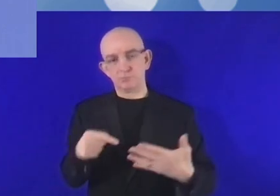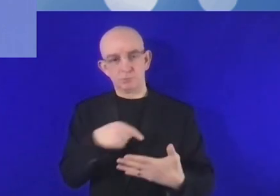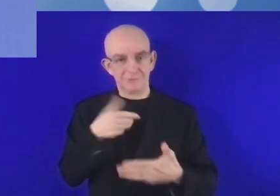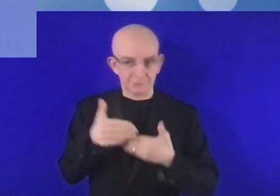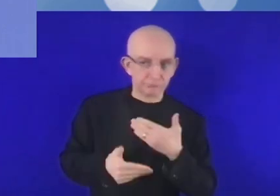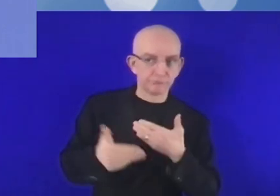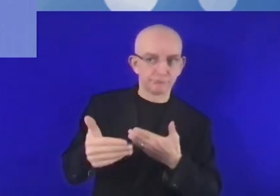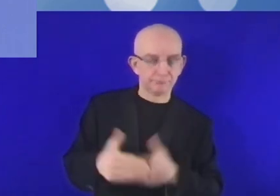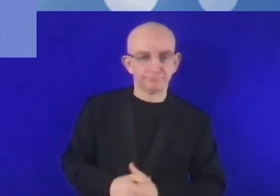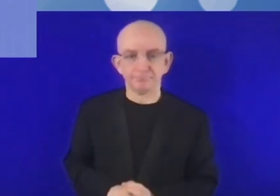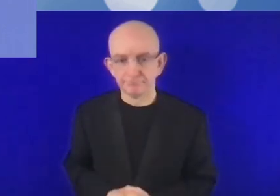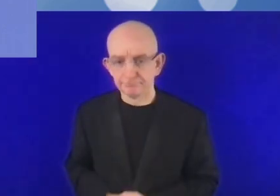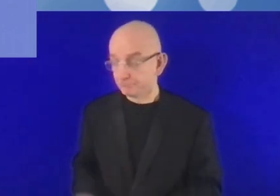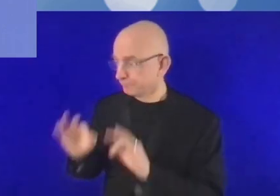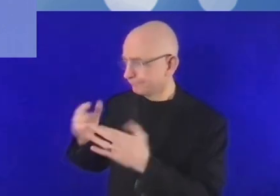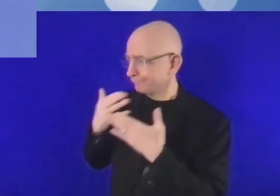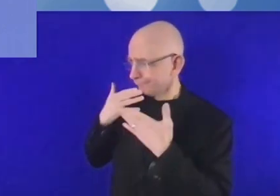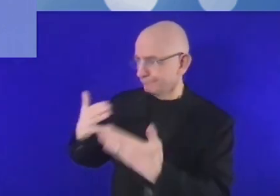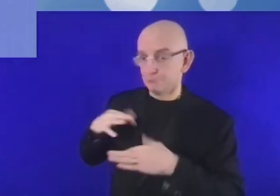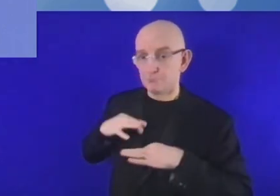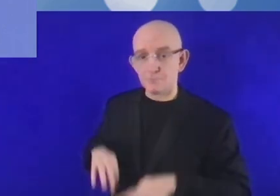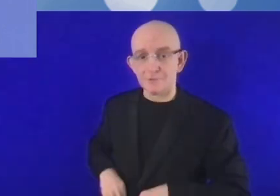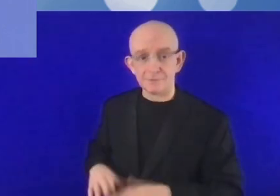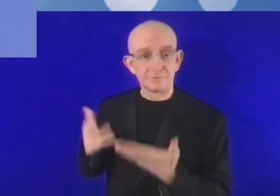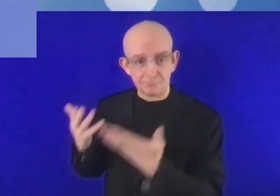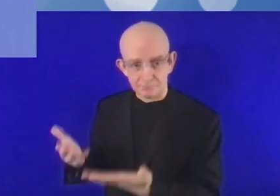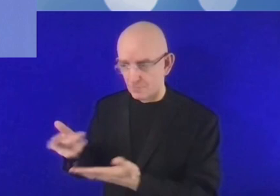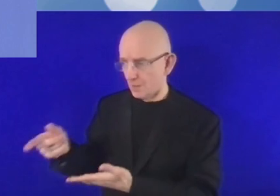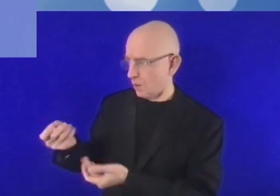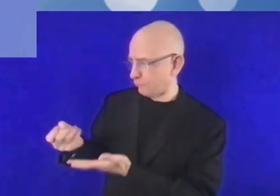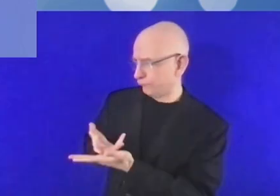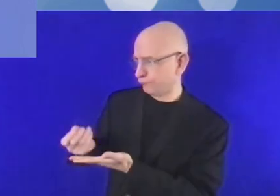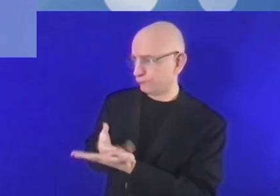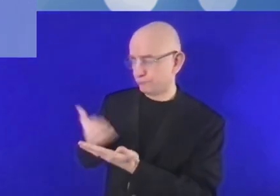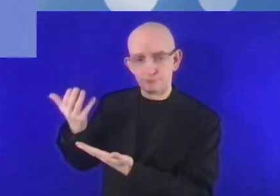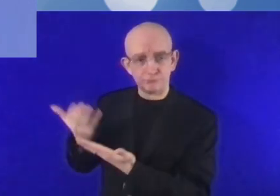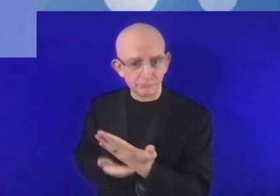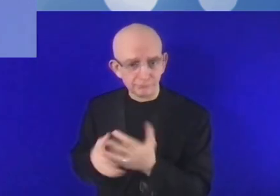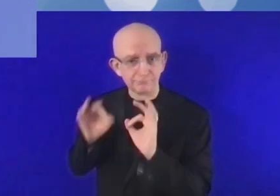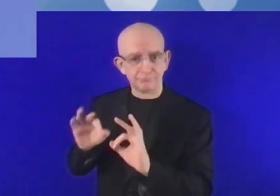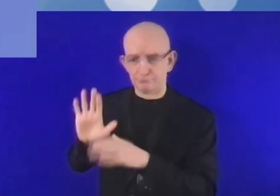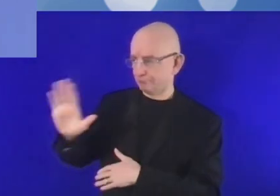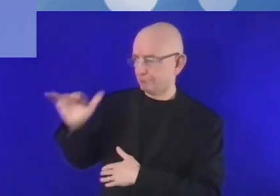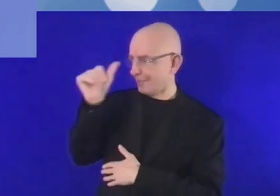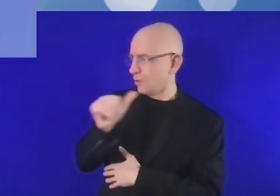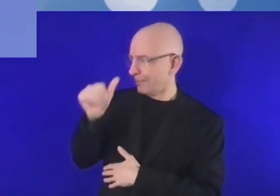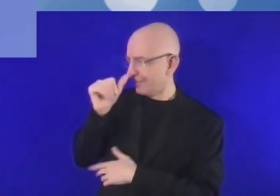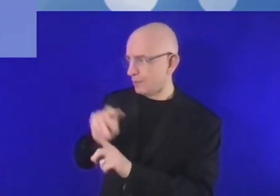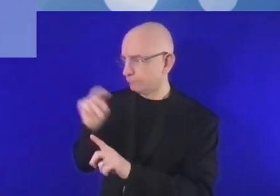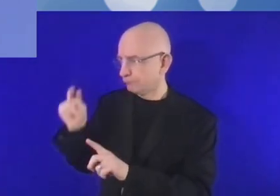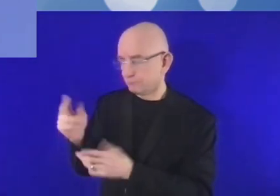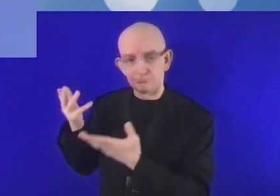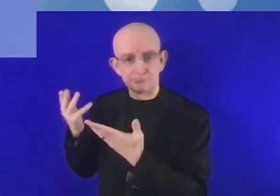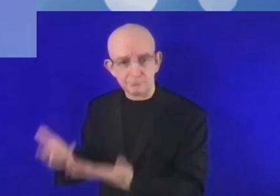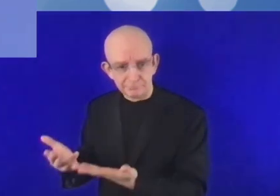Merci Madame la Ministre. Merci pour ce point de vue éthiopien. Vous avez souligné plusieurs fois